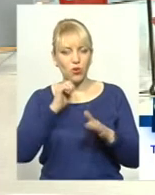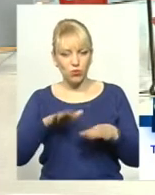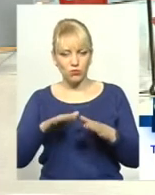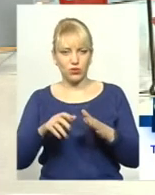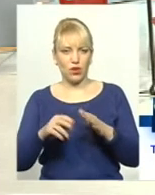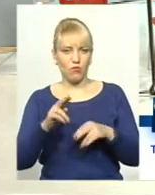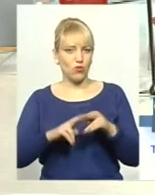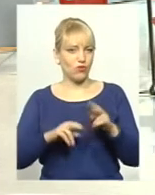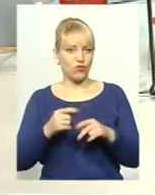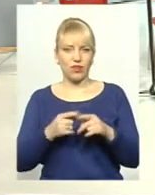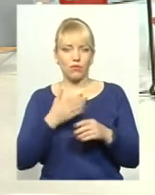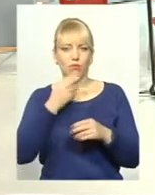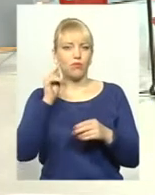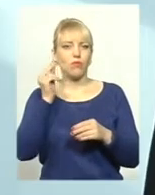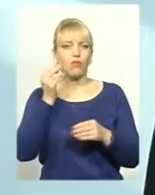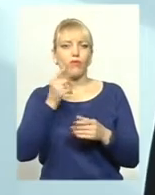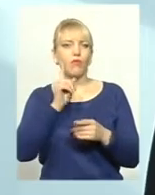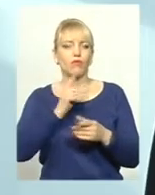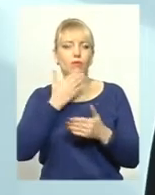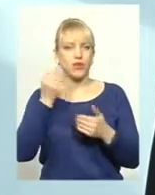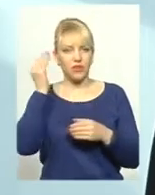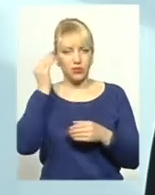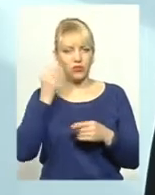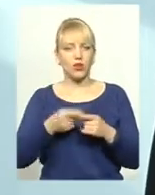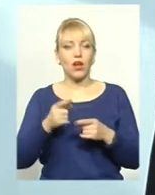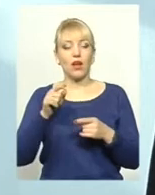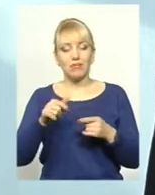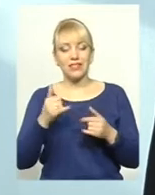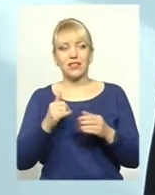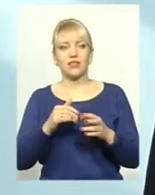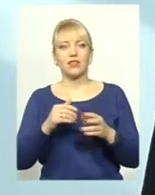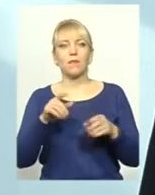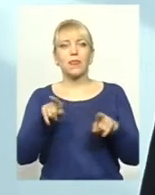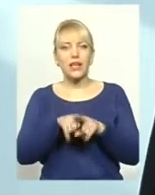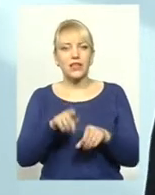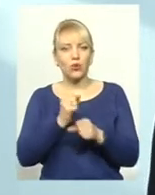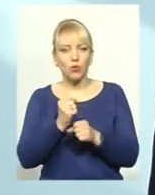такі вольєри всередині, в тих будівлях, які є, які ми потім подальшим зможемо перенести.